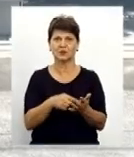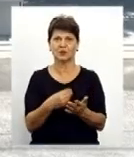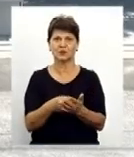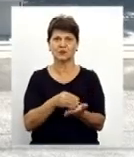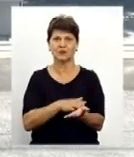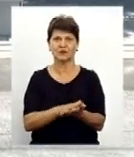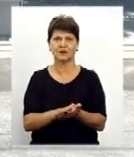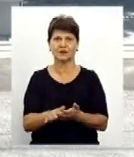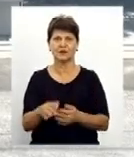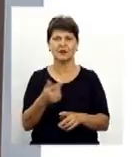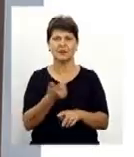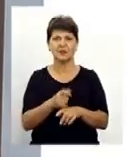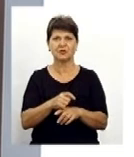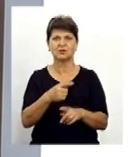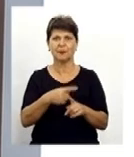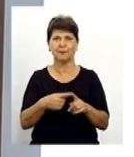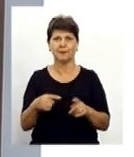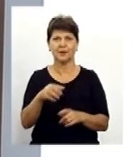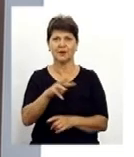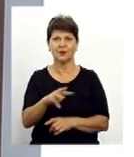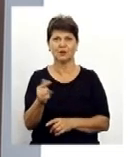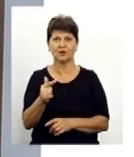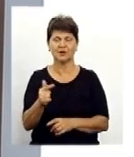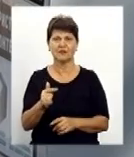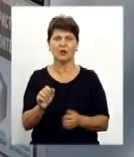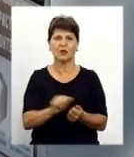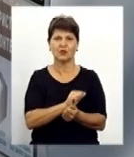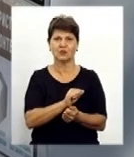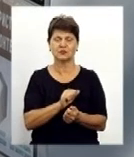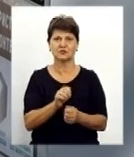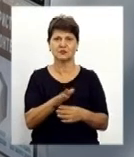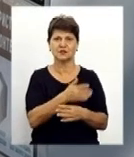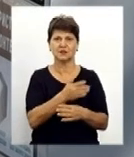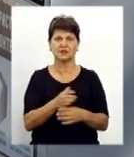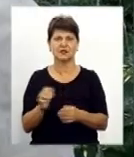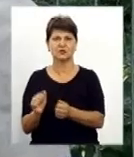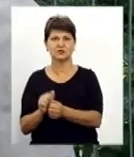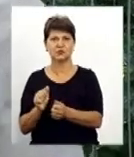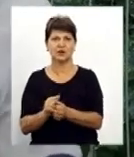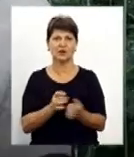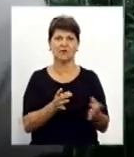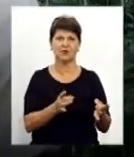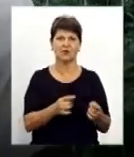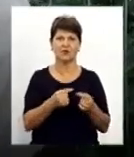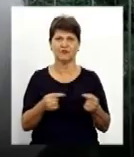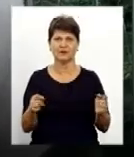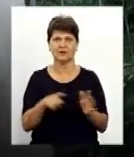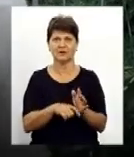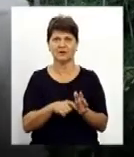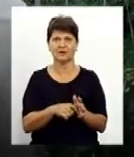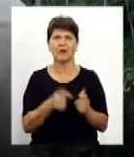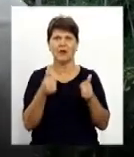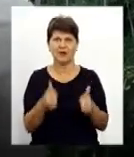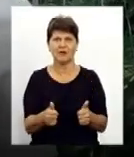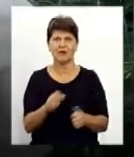витратили більше мільйона гривень. Паки розділили для сухих та вологих відходів. Це класно, але цього недостатньо.